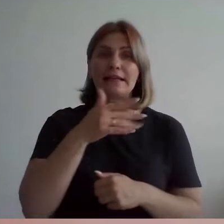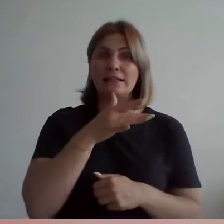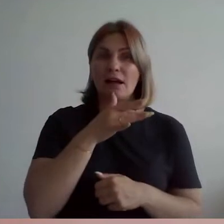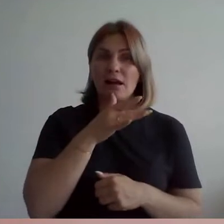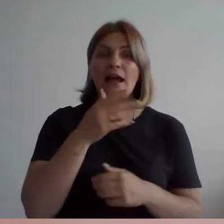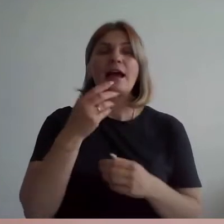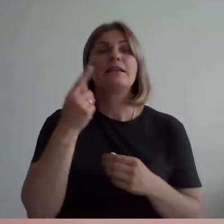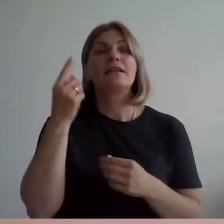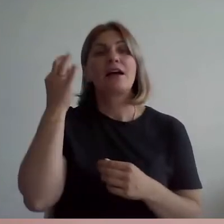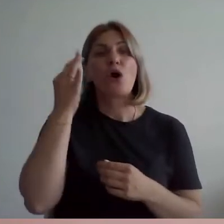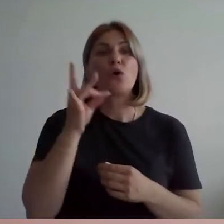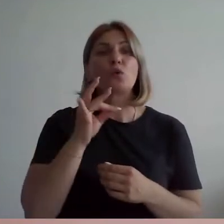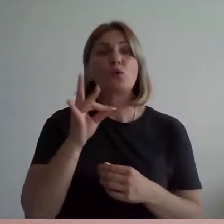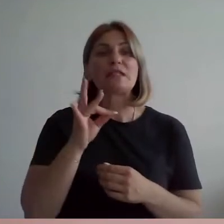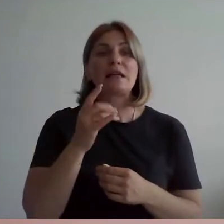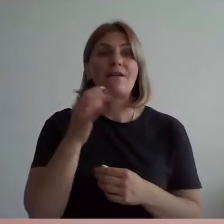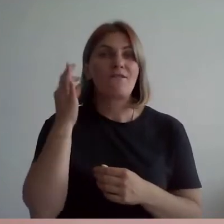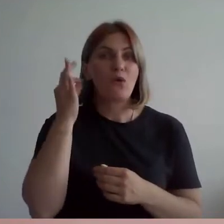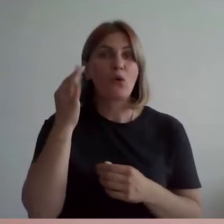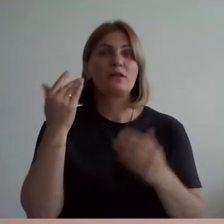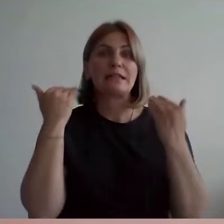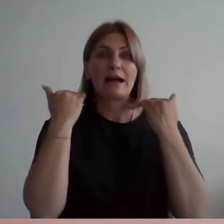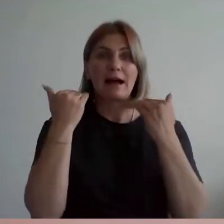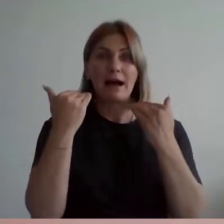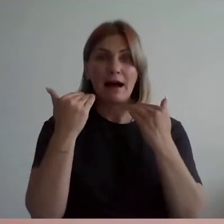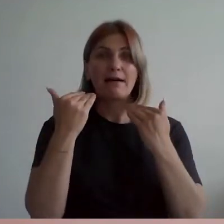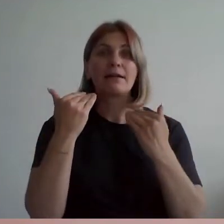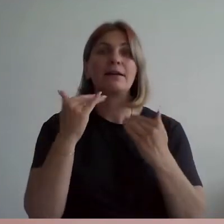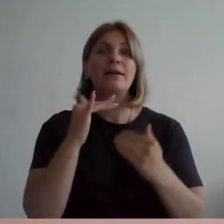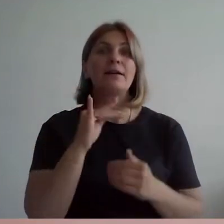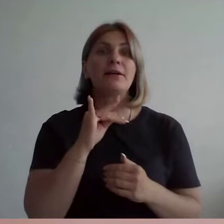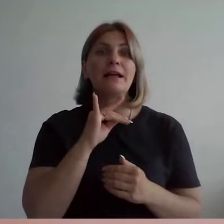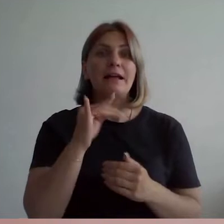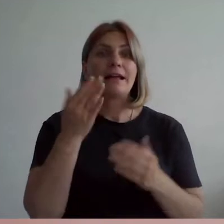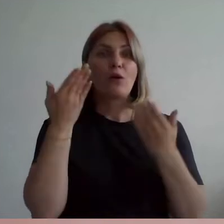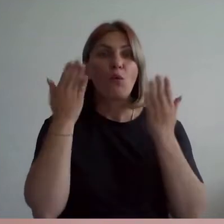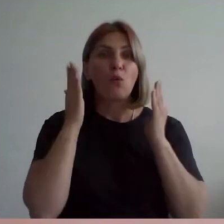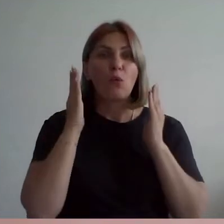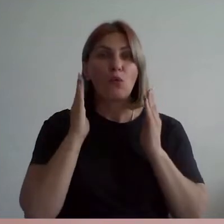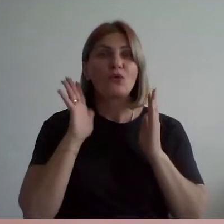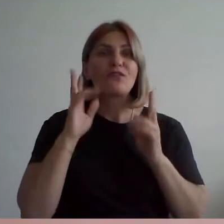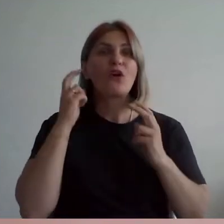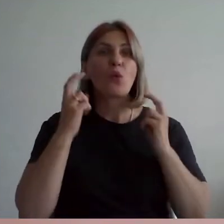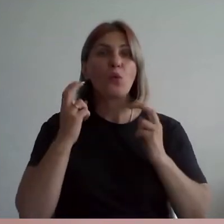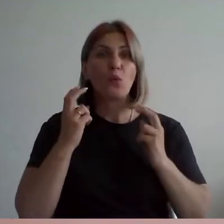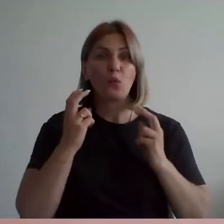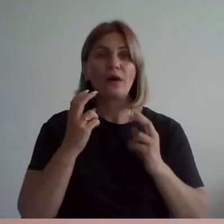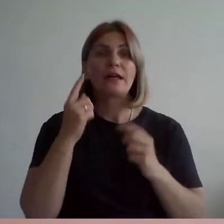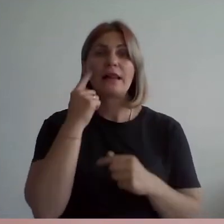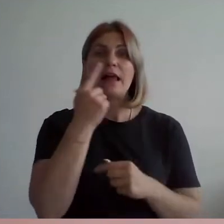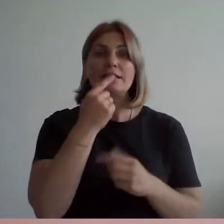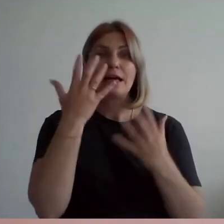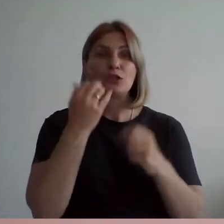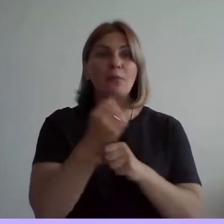волосы, постриженные под коре и уложенные в кудри. Глаза темно-карие,